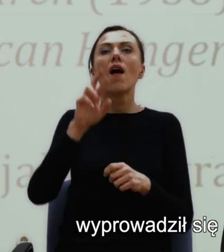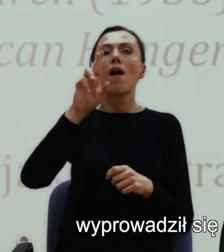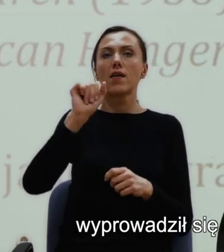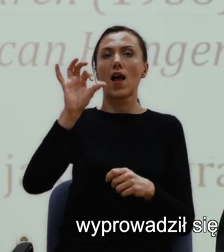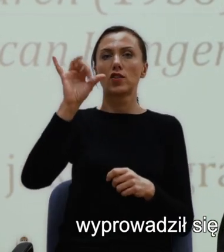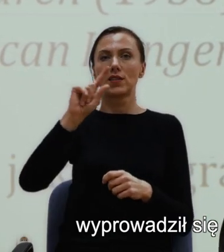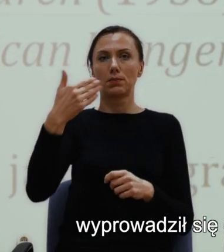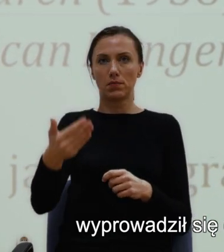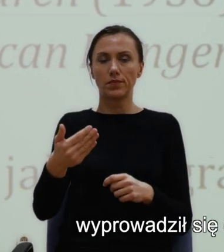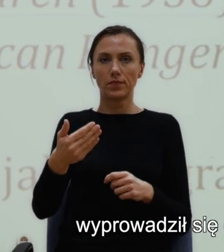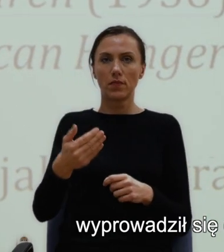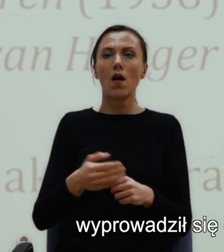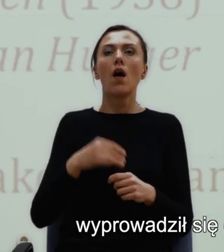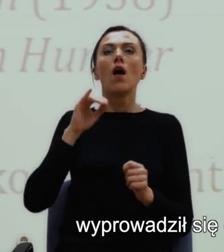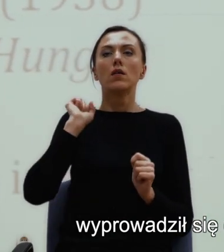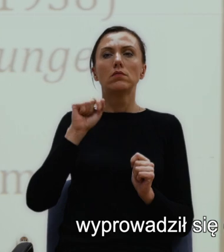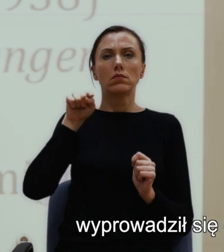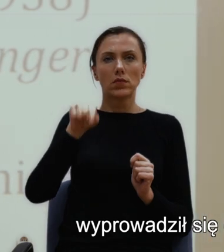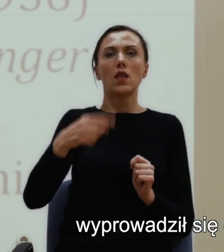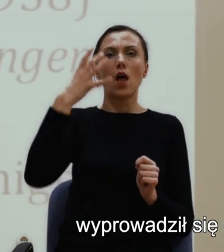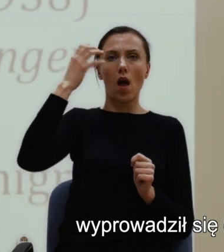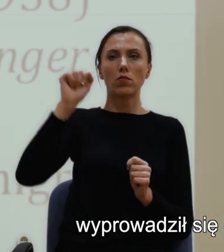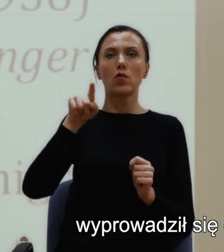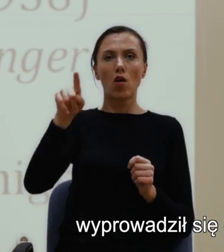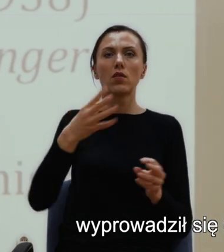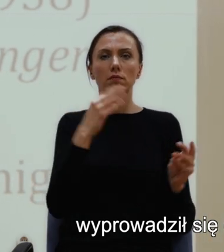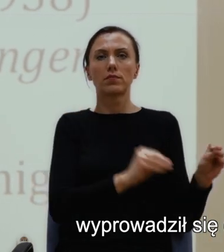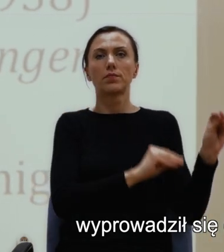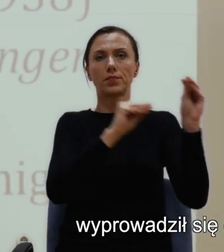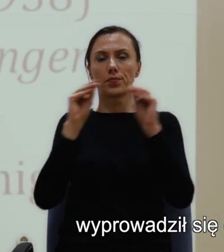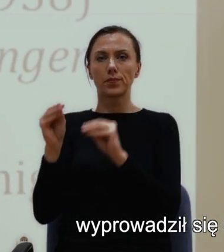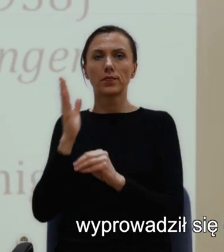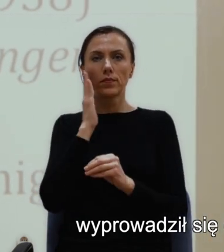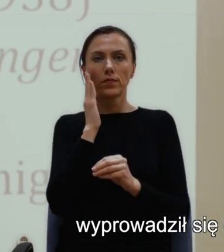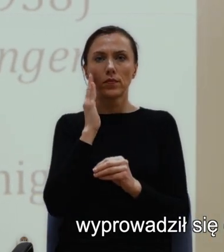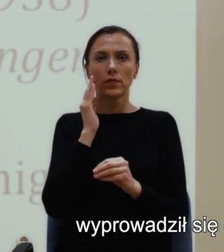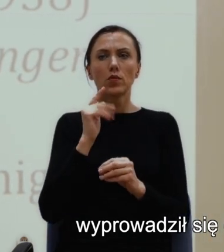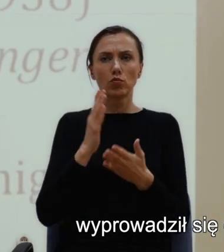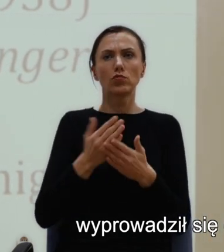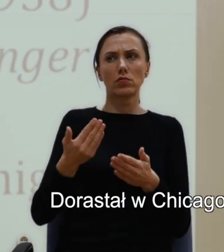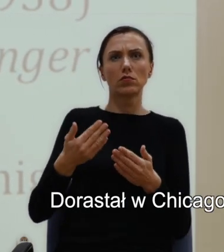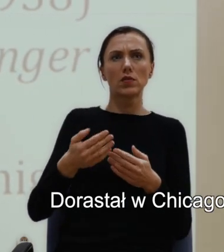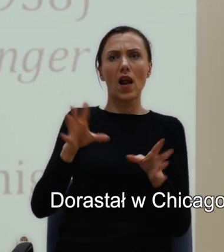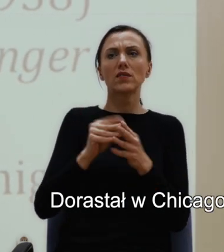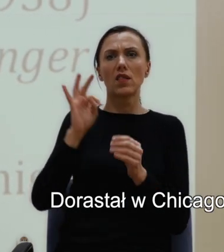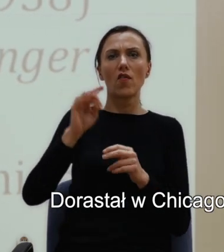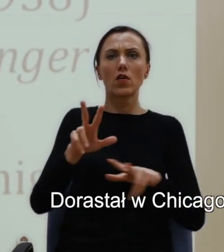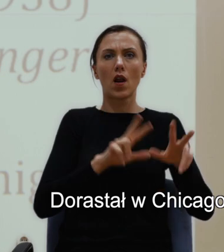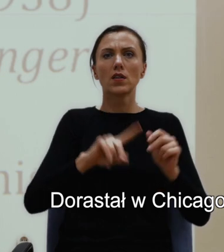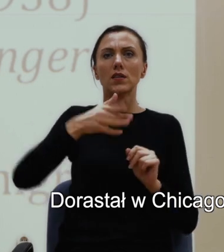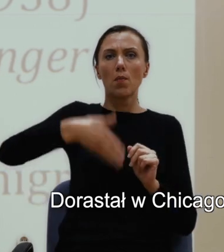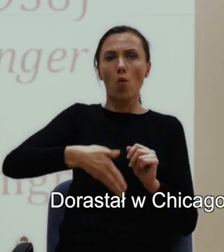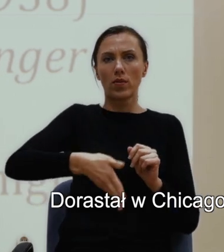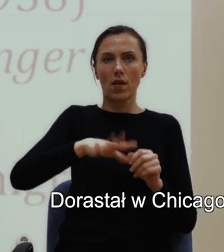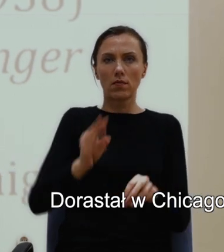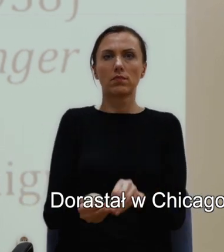Wright wyprowadził się dosyć wcześnie ze swoją rodziną z południa. Dorastał w